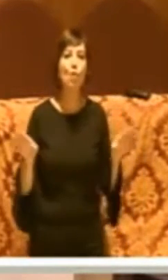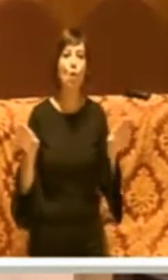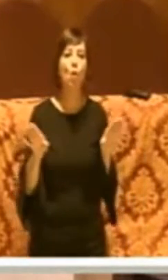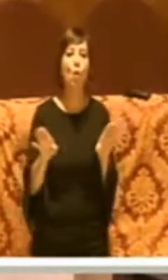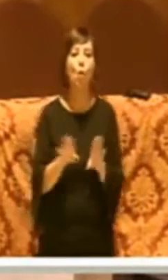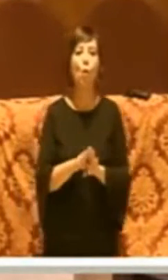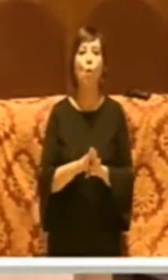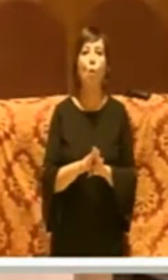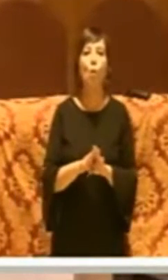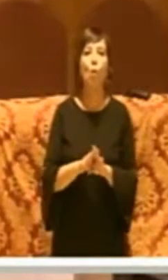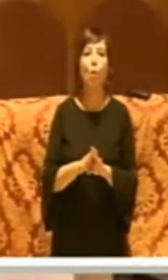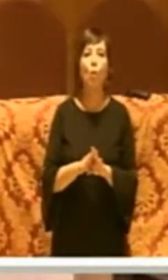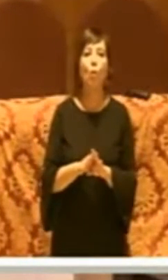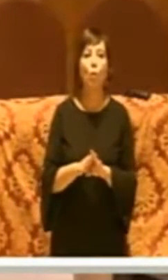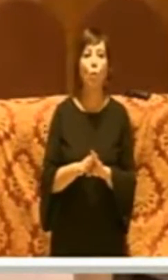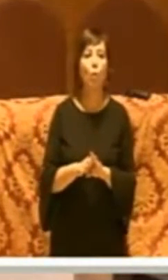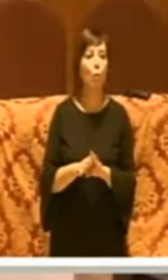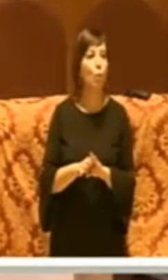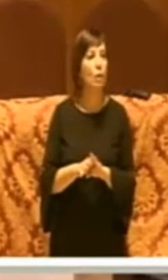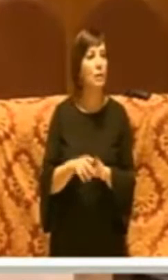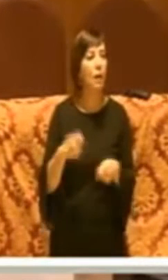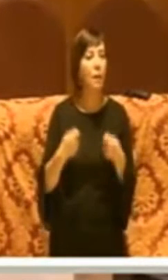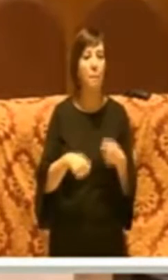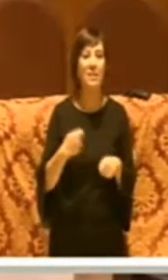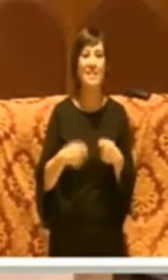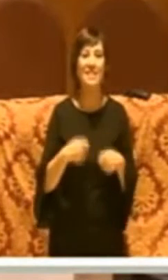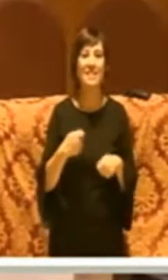concludo presidente